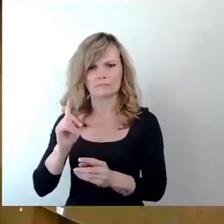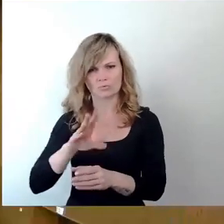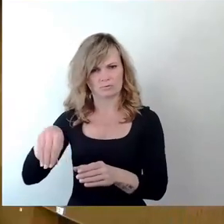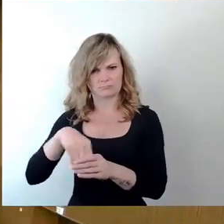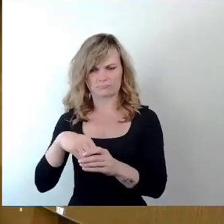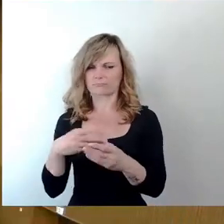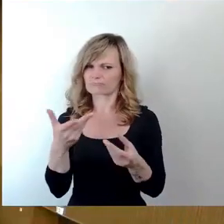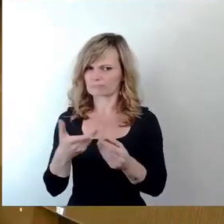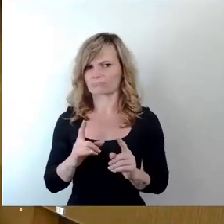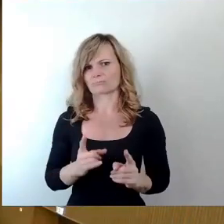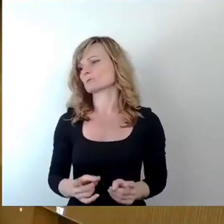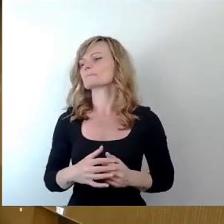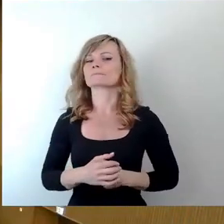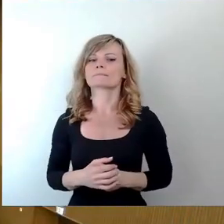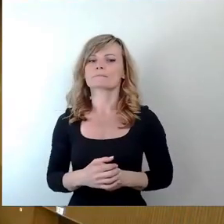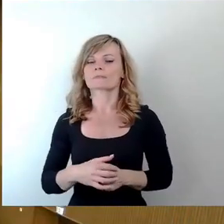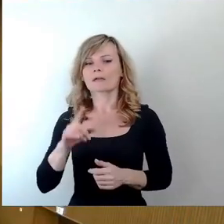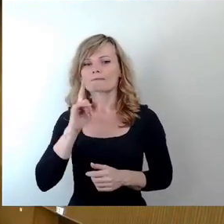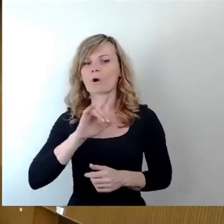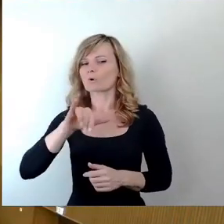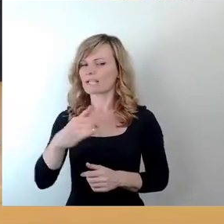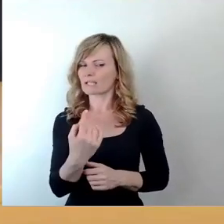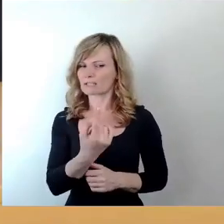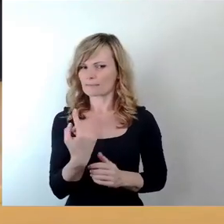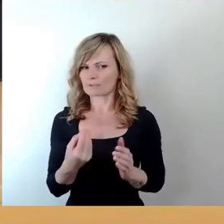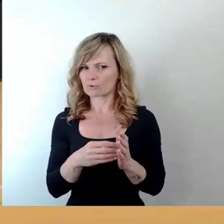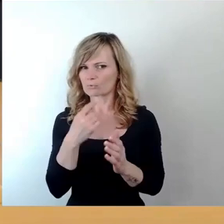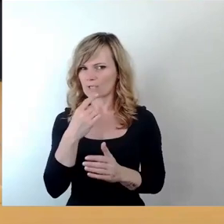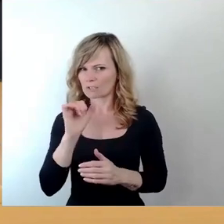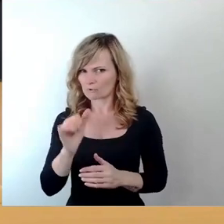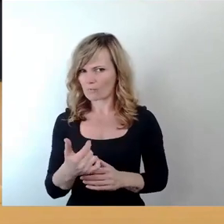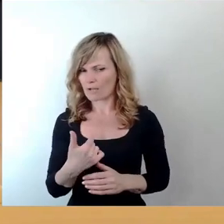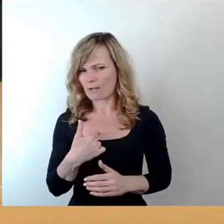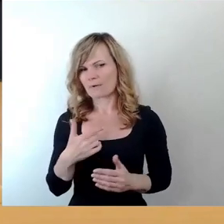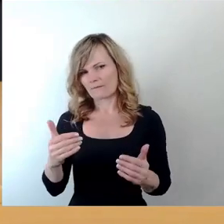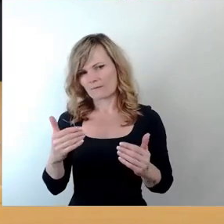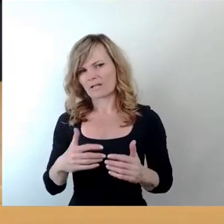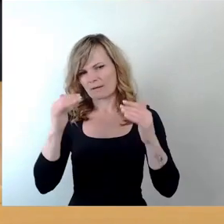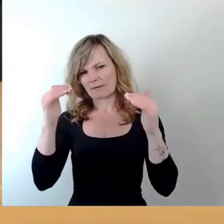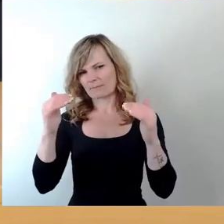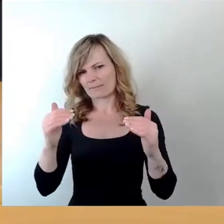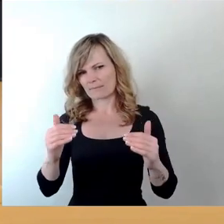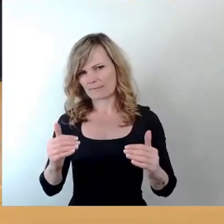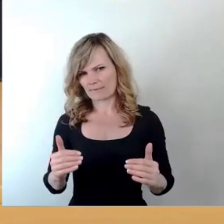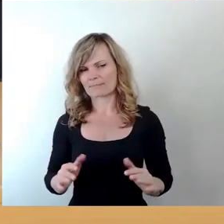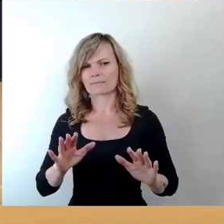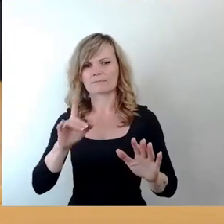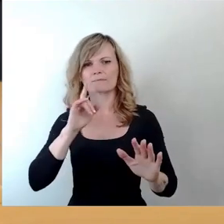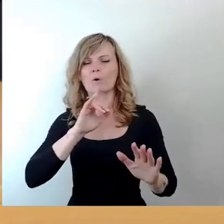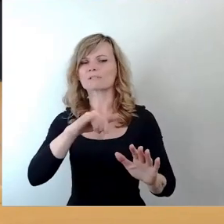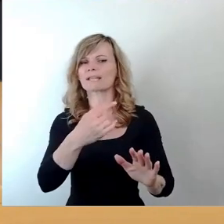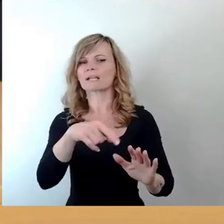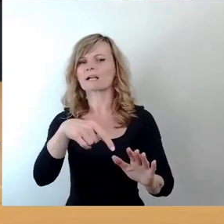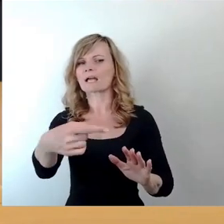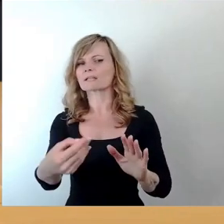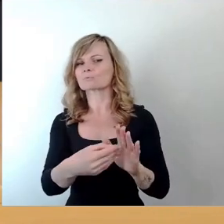wenn wir das aufrufen, würde Frau Jeningen dann noch mal was dazu sagen. Ich würde dann aber erst mal abarbeiten in der Reihenfolge, aber Frau Jeningen wird dann gleich was